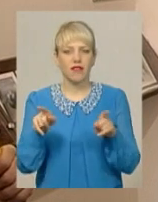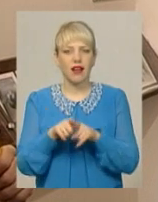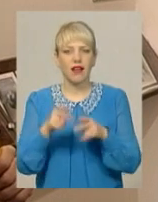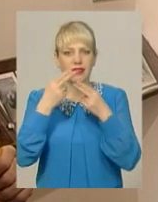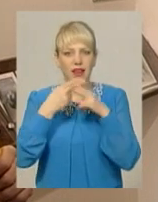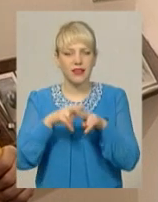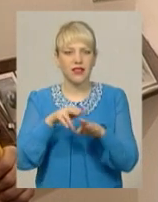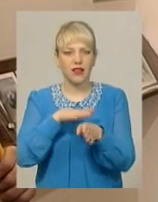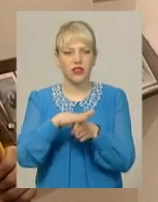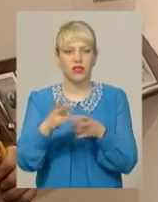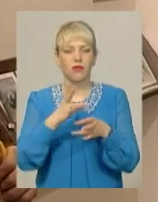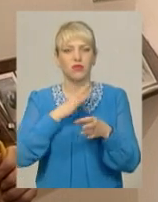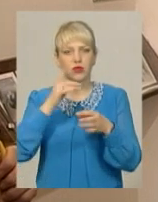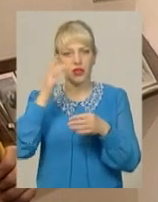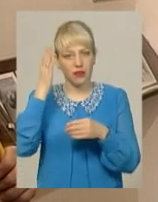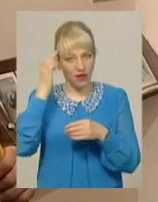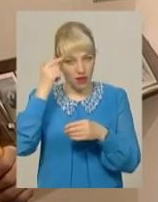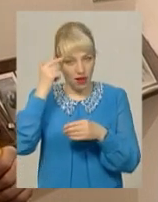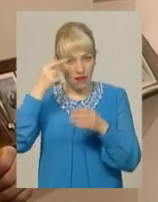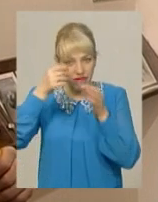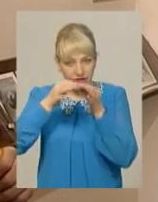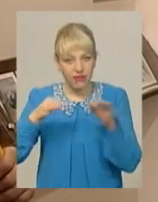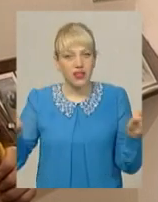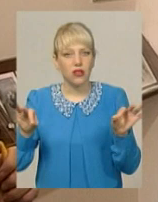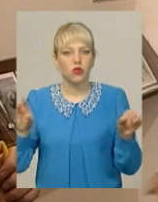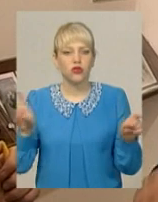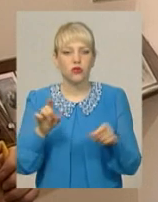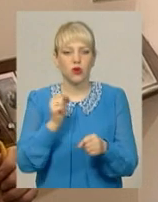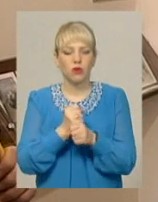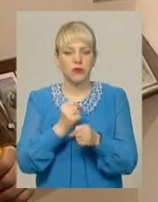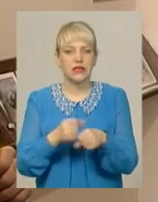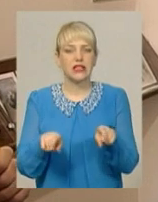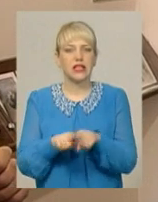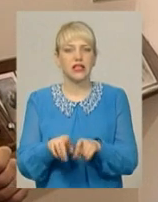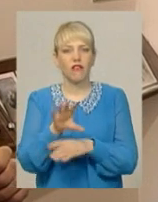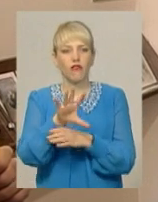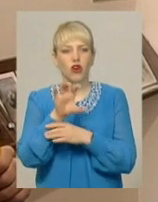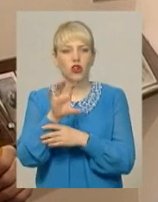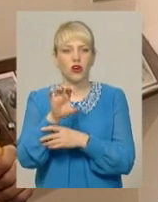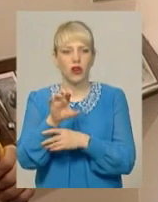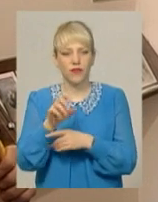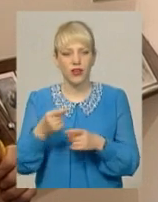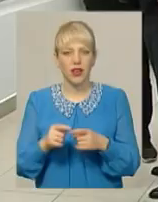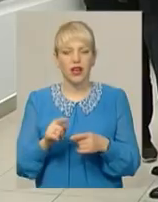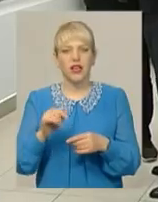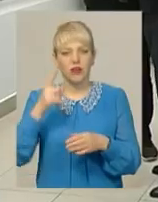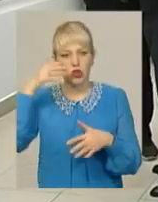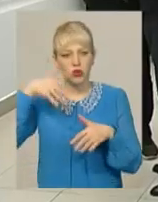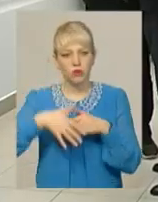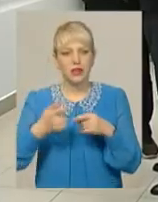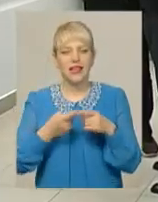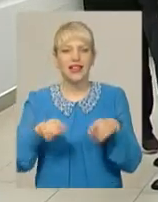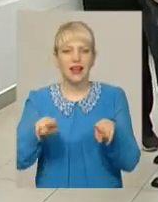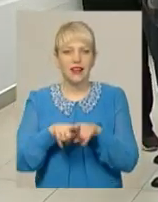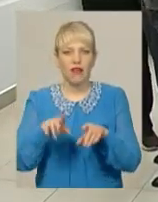Треба бути доволі вільною людиною, щоб робити такі фотографії і вийти вже на певні висоти розуміння фотомистецтва. Хмельницька